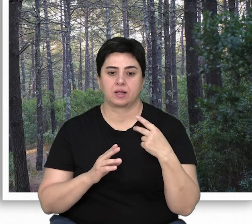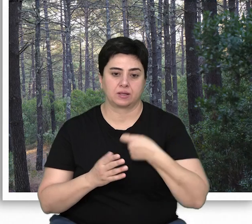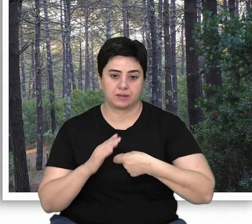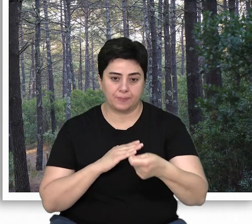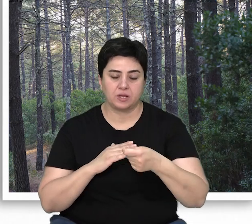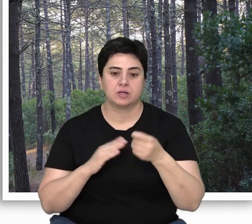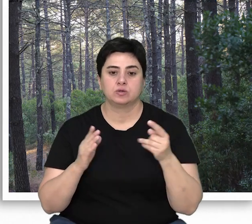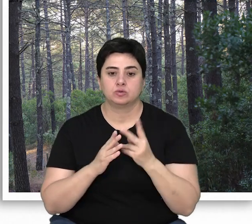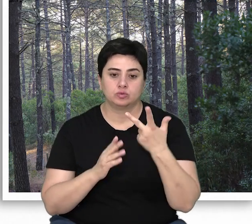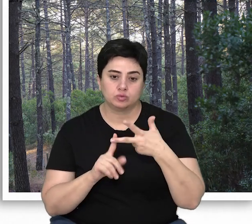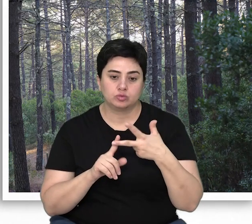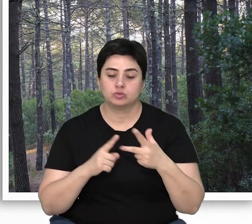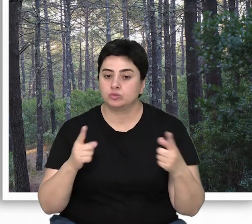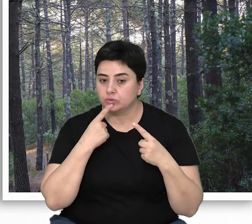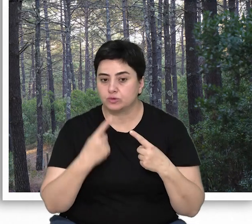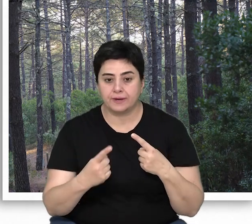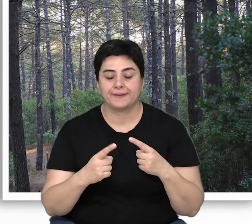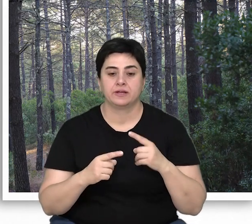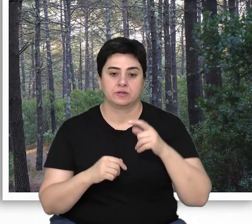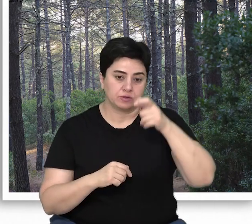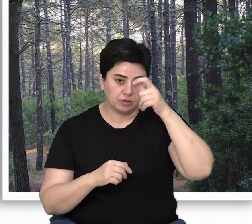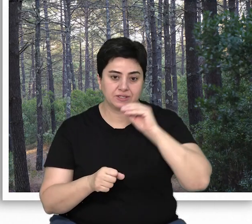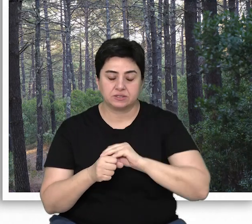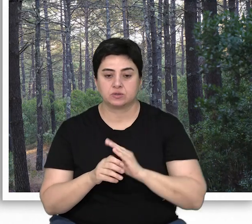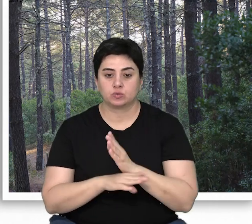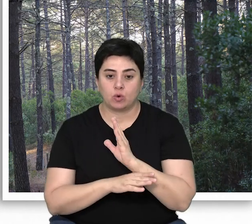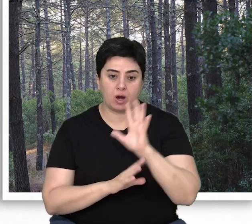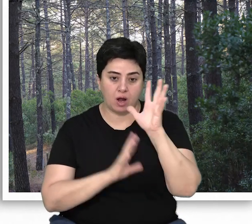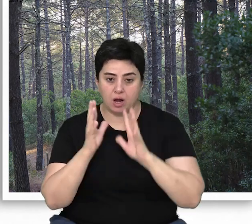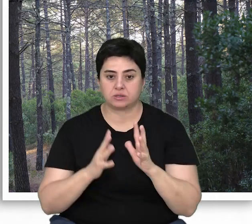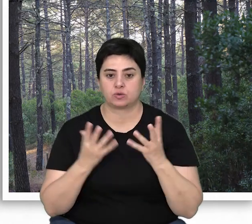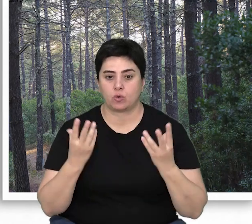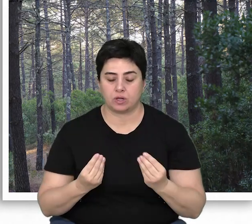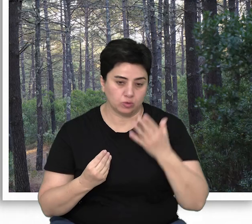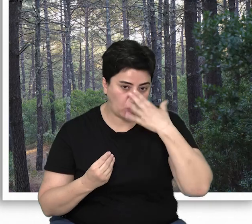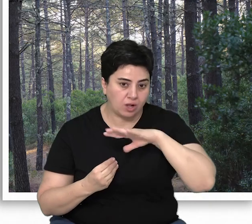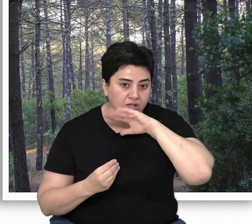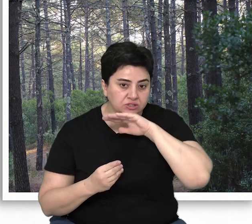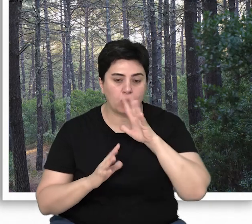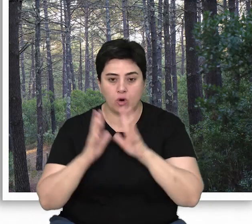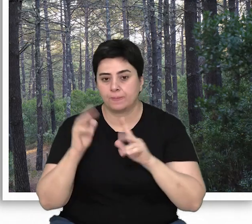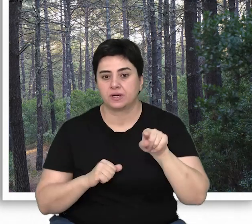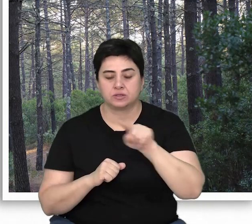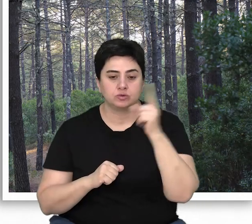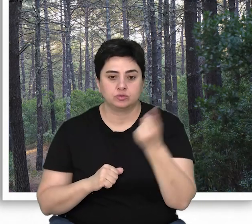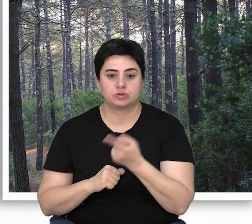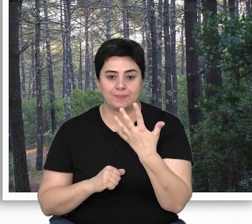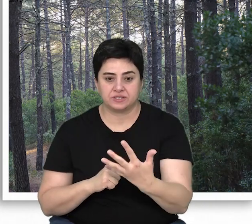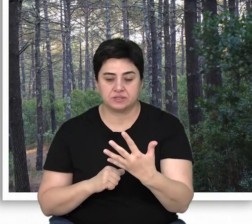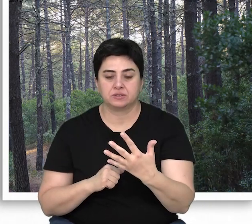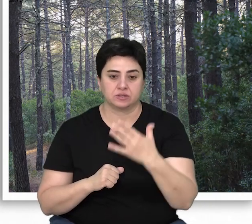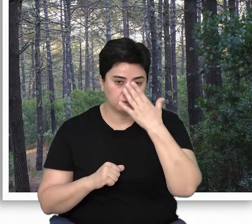tebliğin 3. ölçütünde, ülke genelinde her asli ağaç türü için mevcut olan doğal yaşlı orman alanlarının